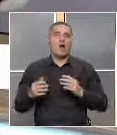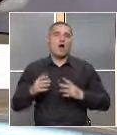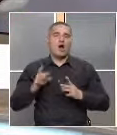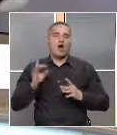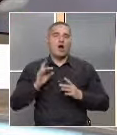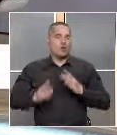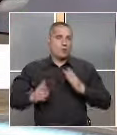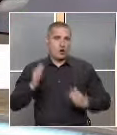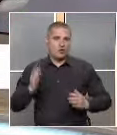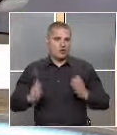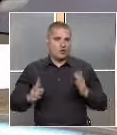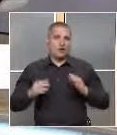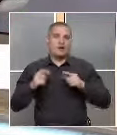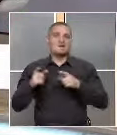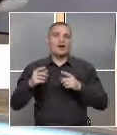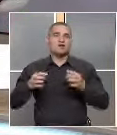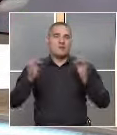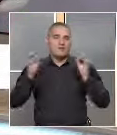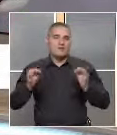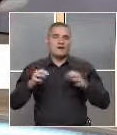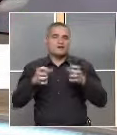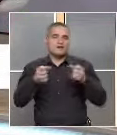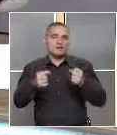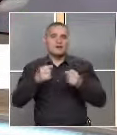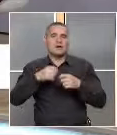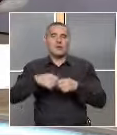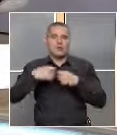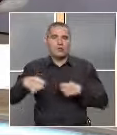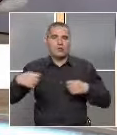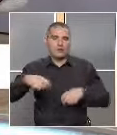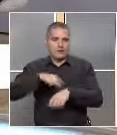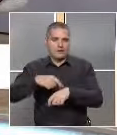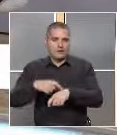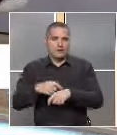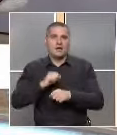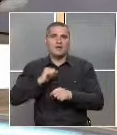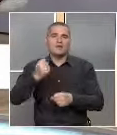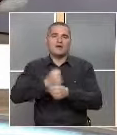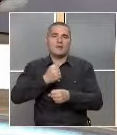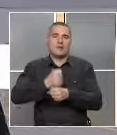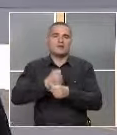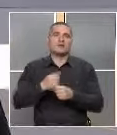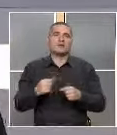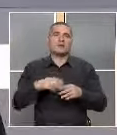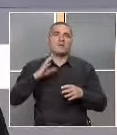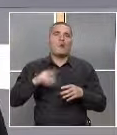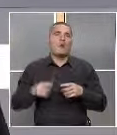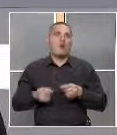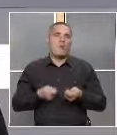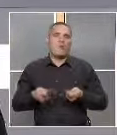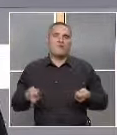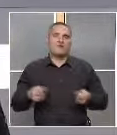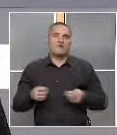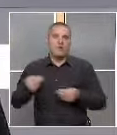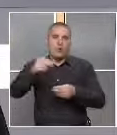тяхното внимание се задържа за по-дълго време и работят по-мотивирано.